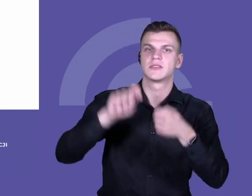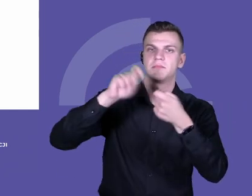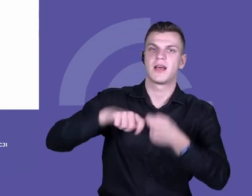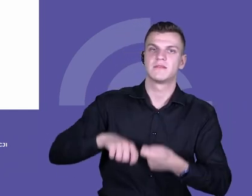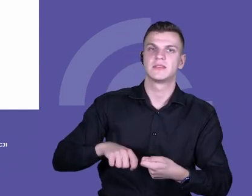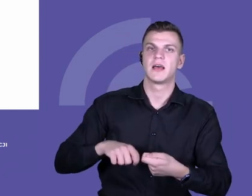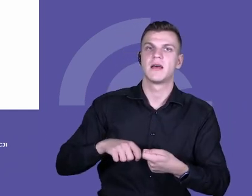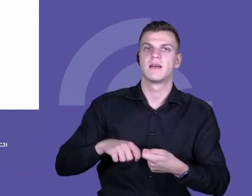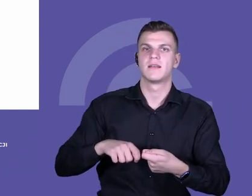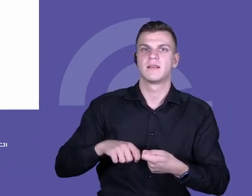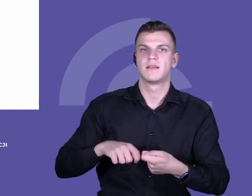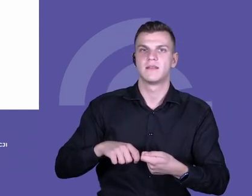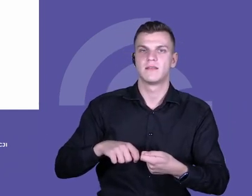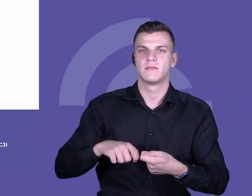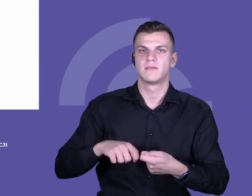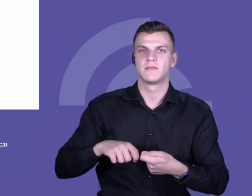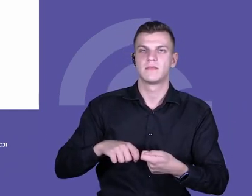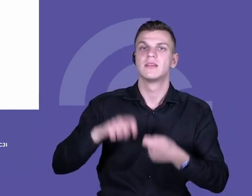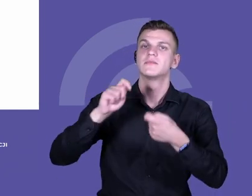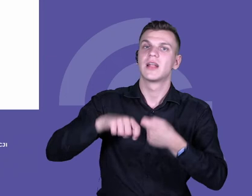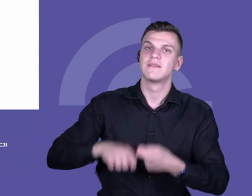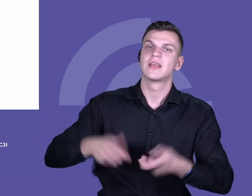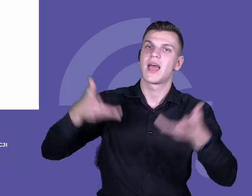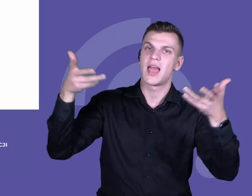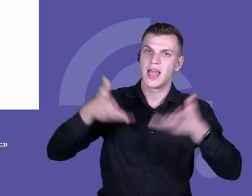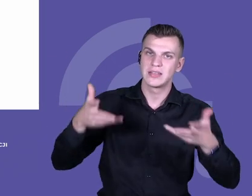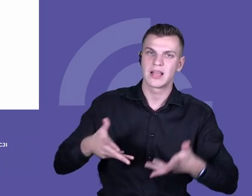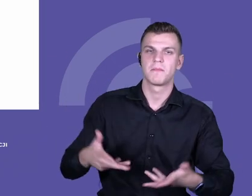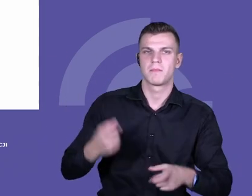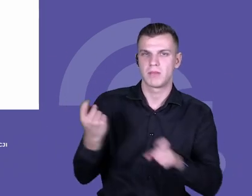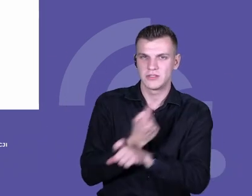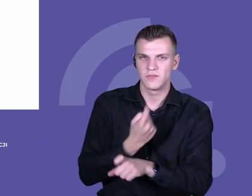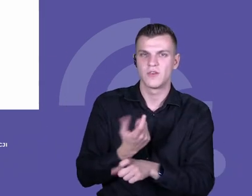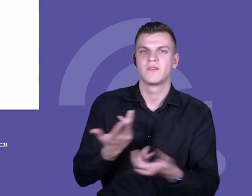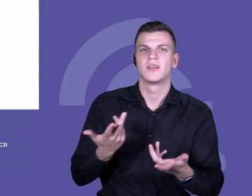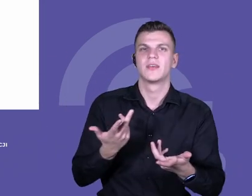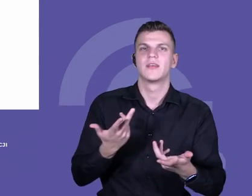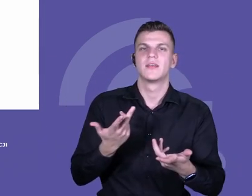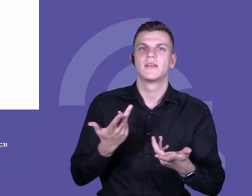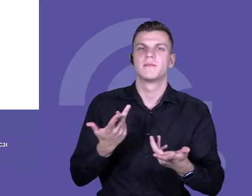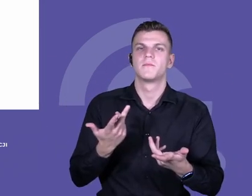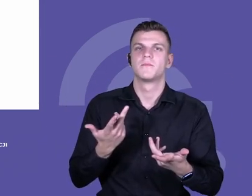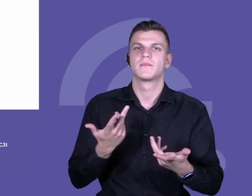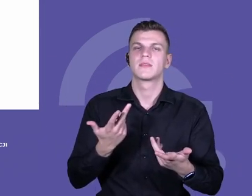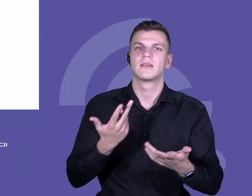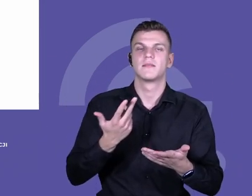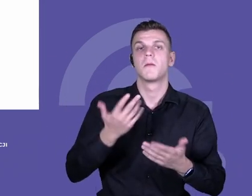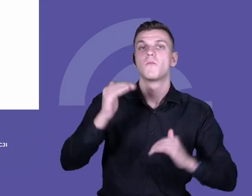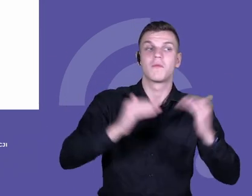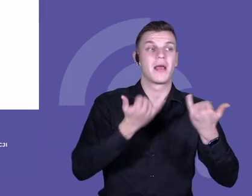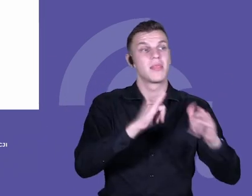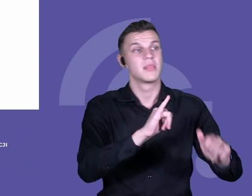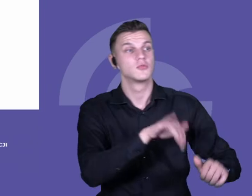gdzie na egzaminach krajowych, w stosunku do szkołach w pobliżu lub